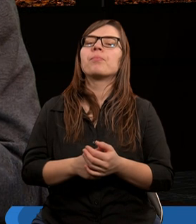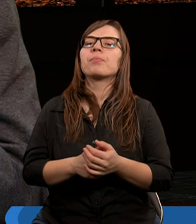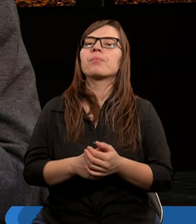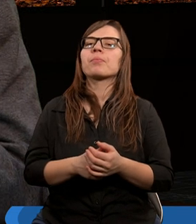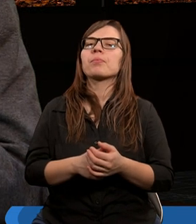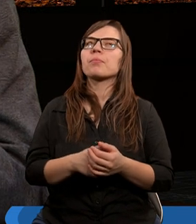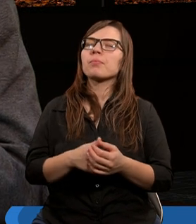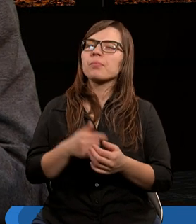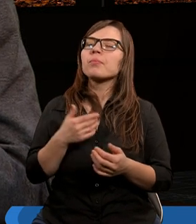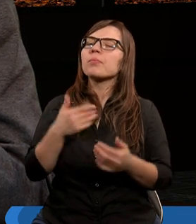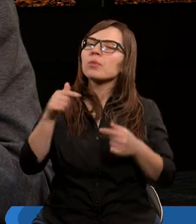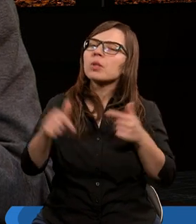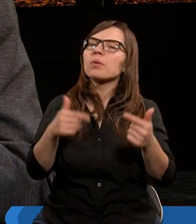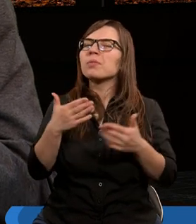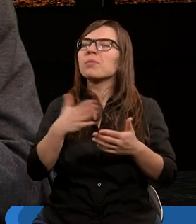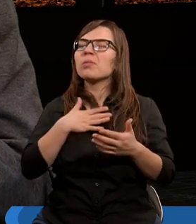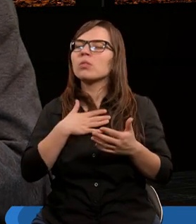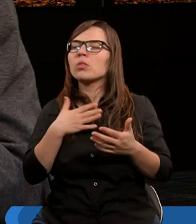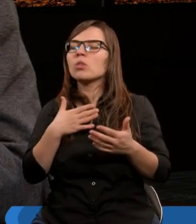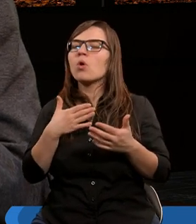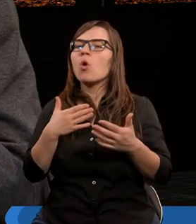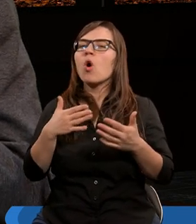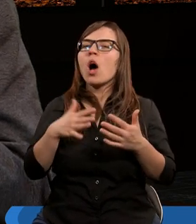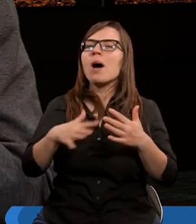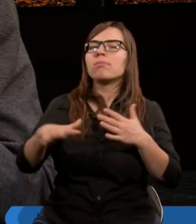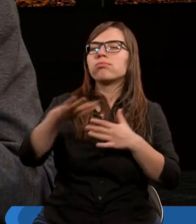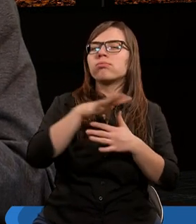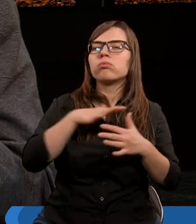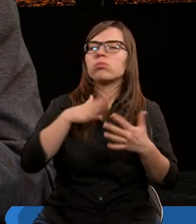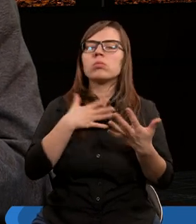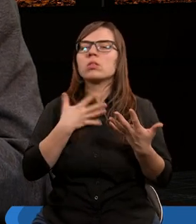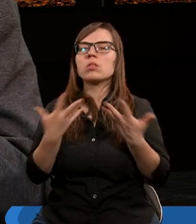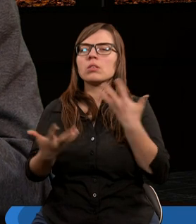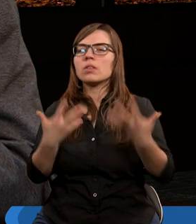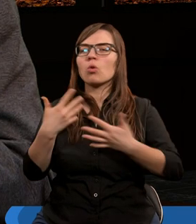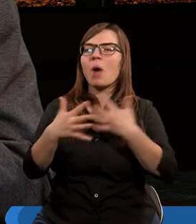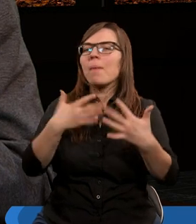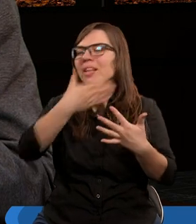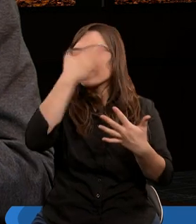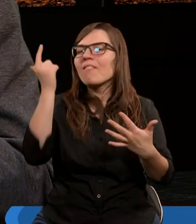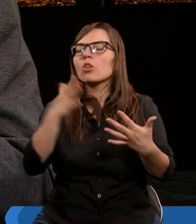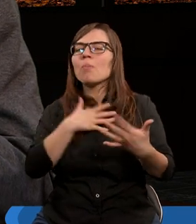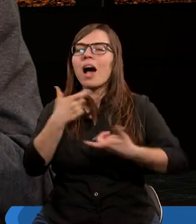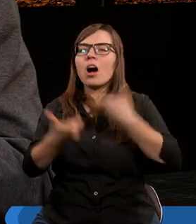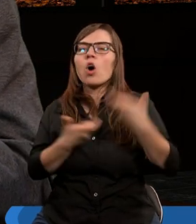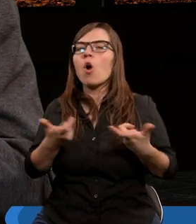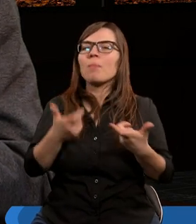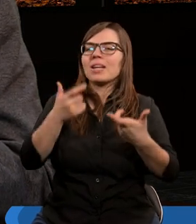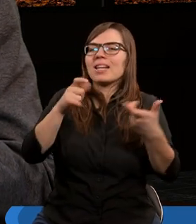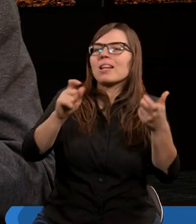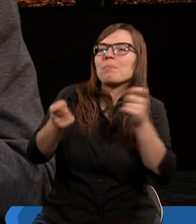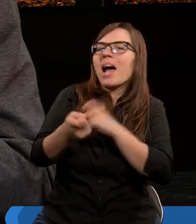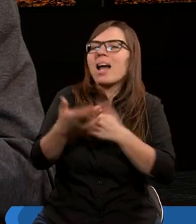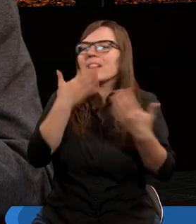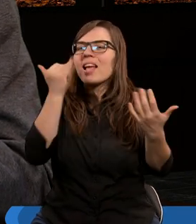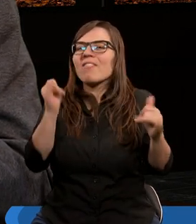traci jakby grunt pod nogami. Traci szansę na poprawienie się. Wydaje mu się,